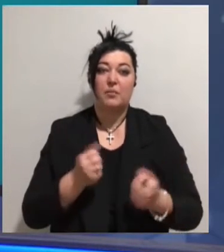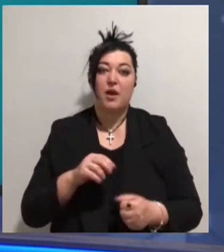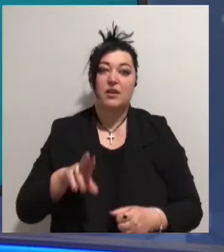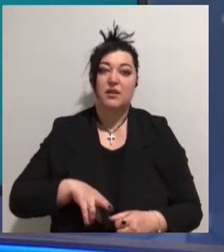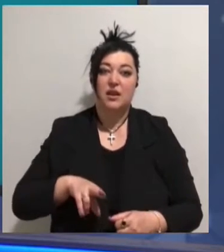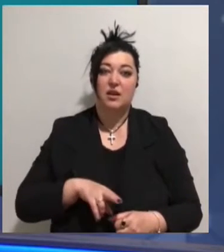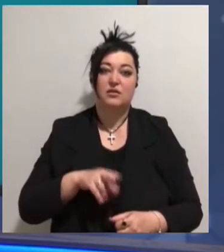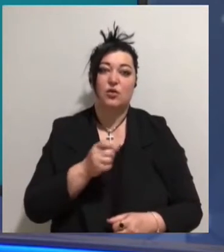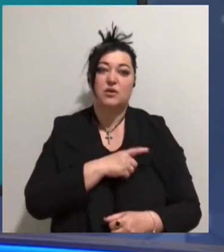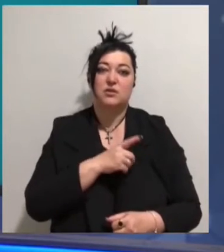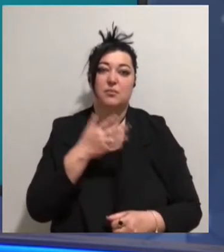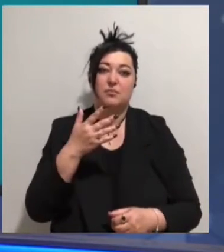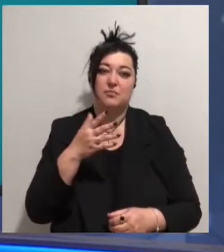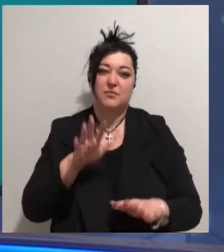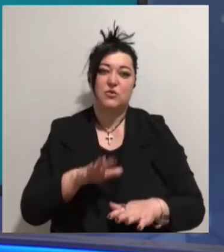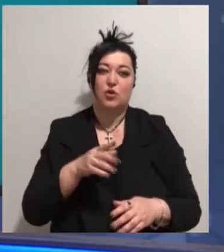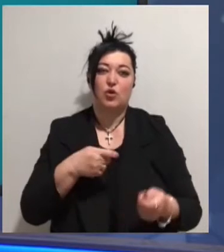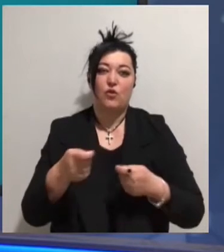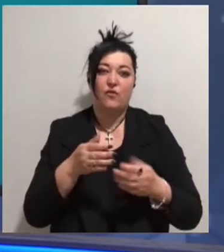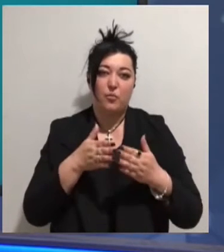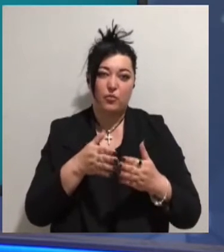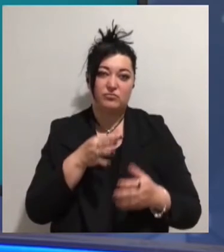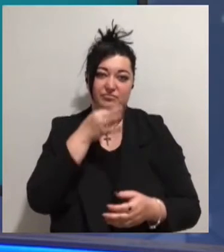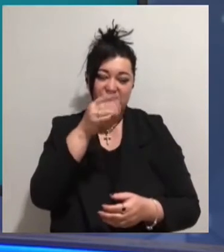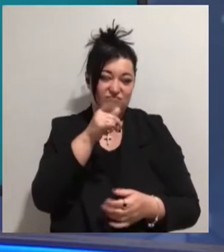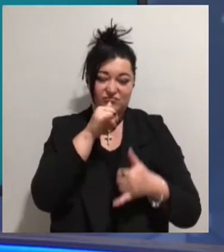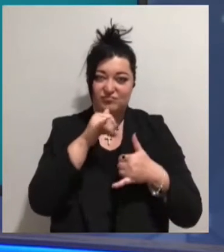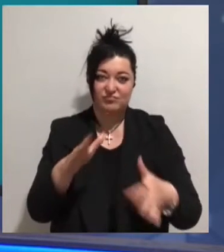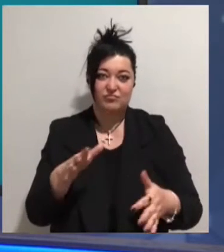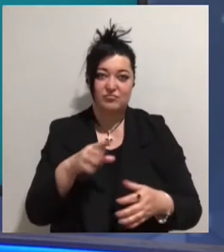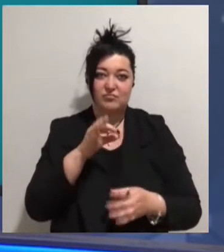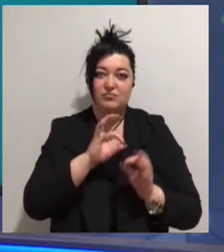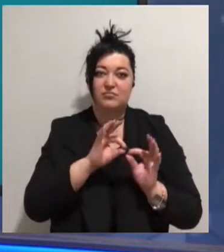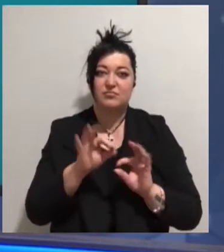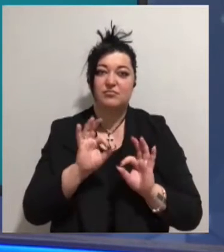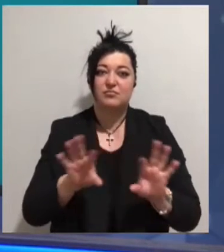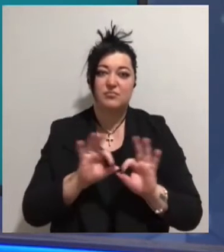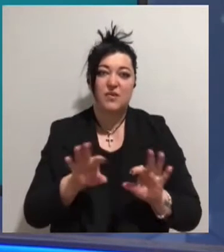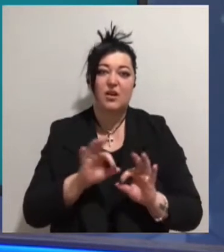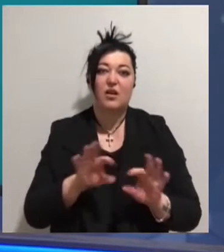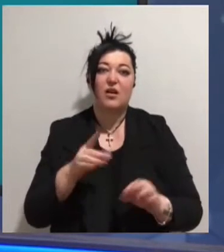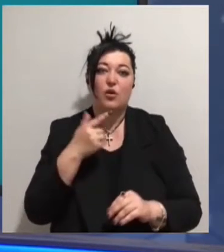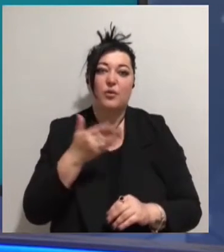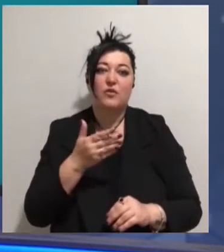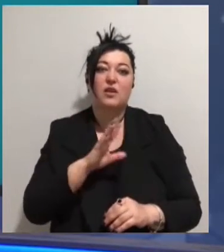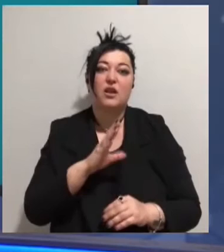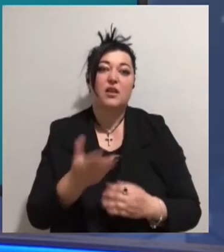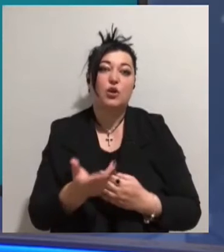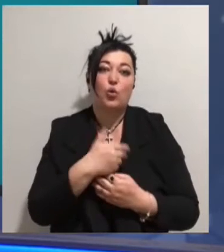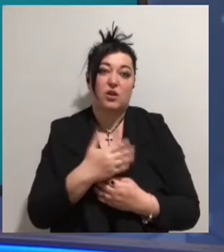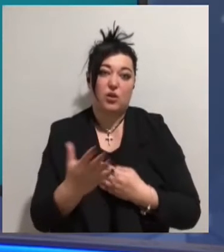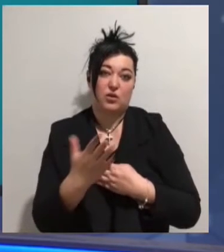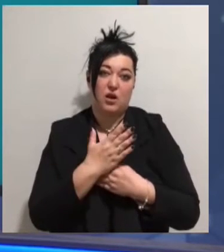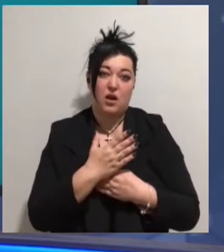торгового порту зазначили, що не можуть коментувати призначення, оскільки наказу про нього не надходило. Наразі ми намагаємося